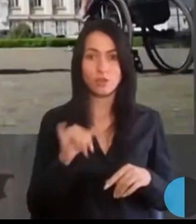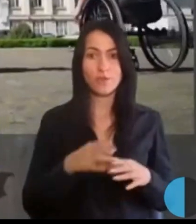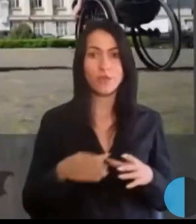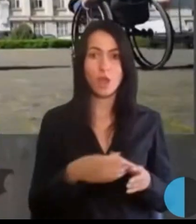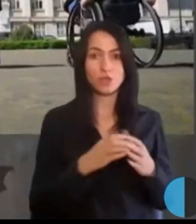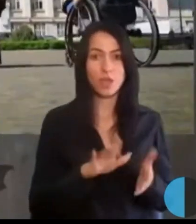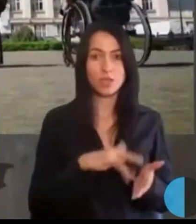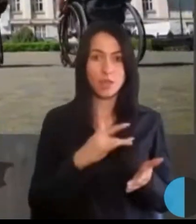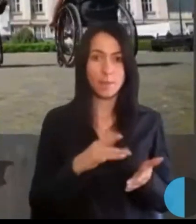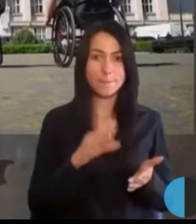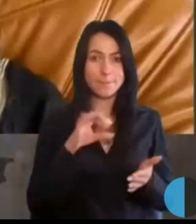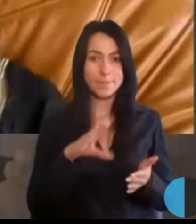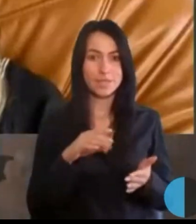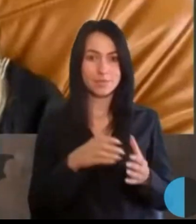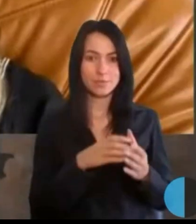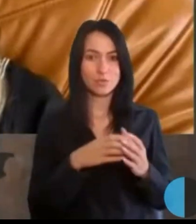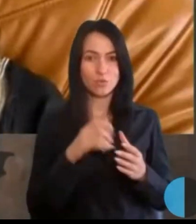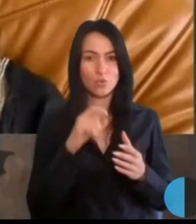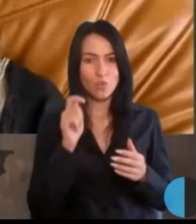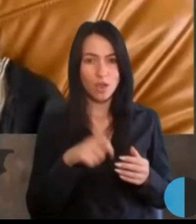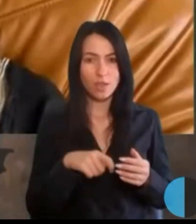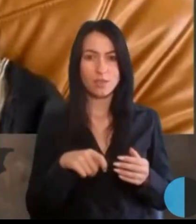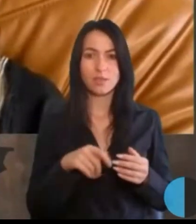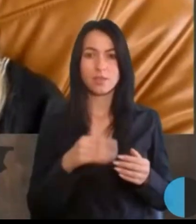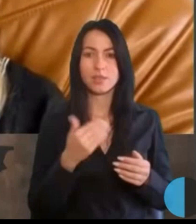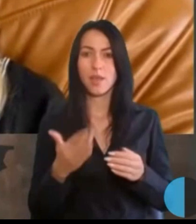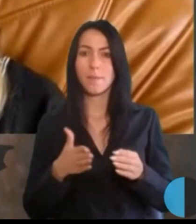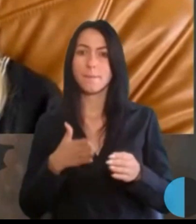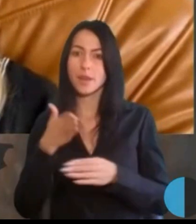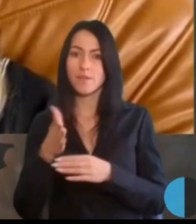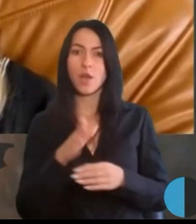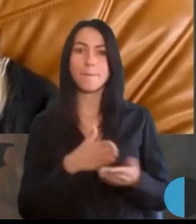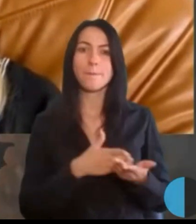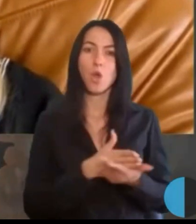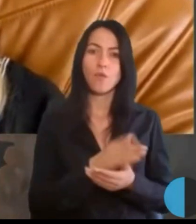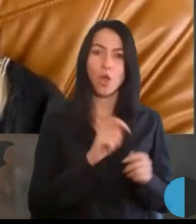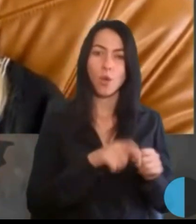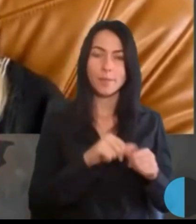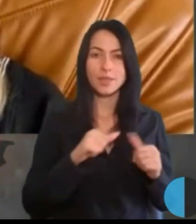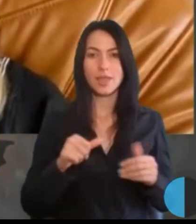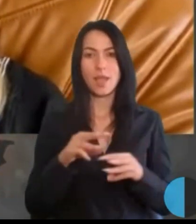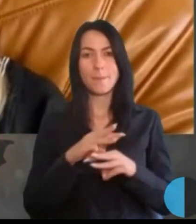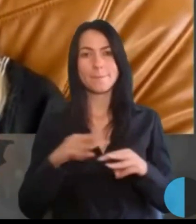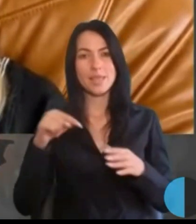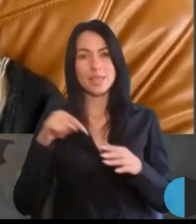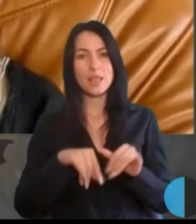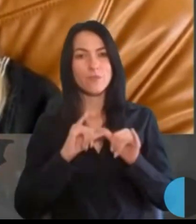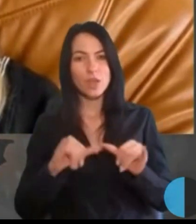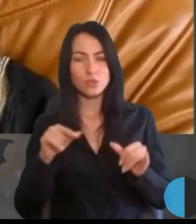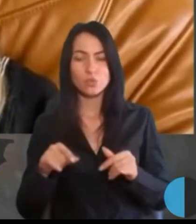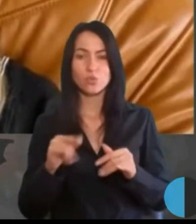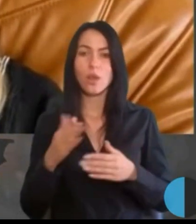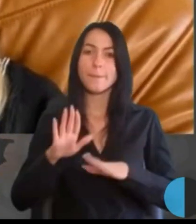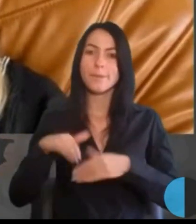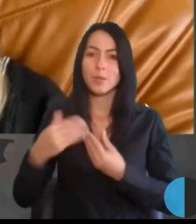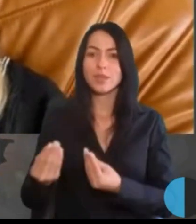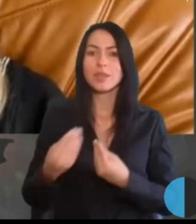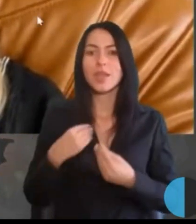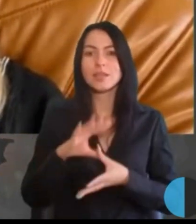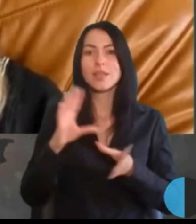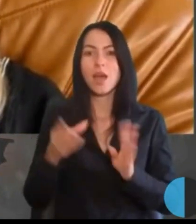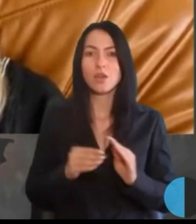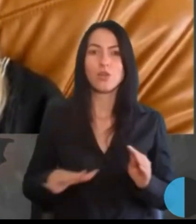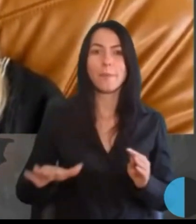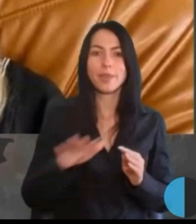зверталися в профільний комітет і в Мінінфраструктури з пропозицією дати загальну платформу для